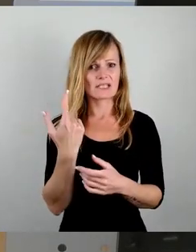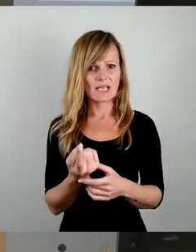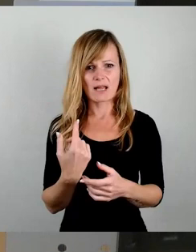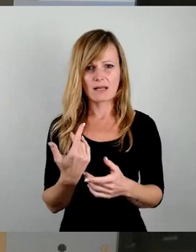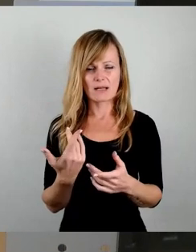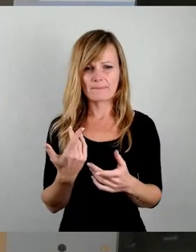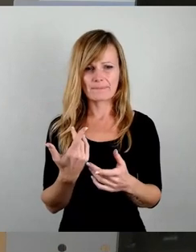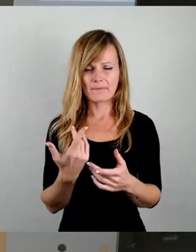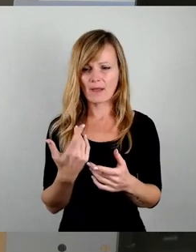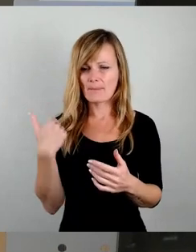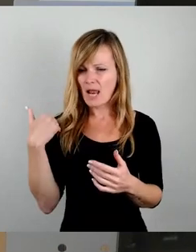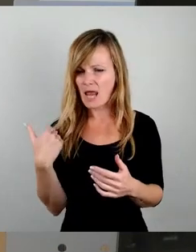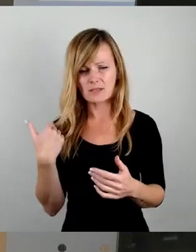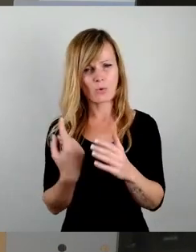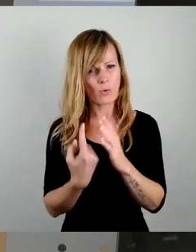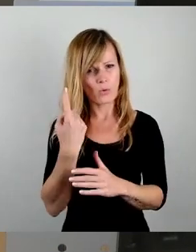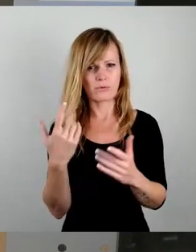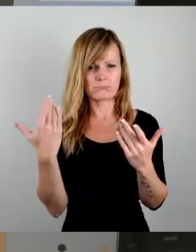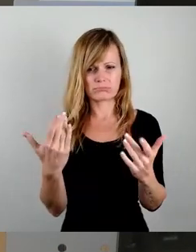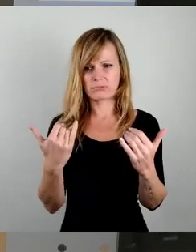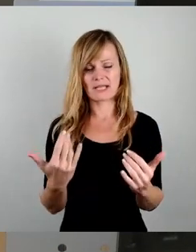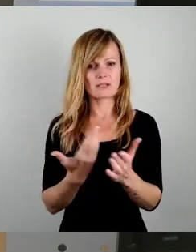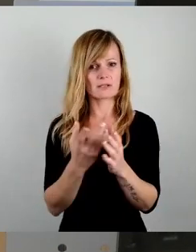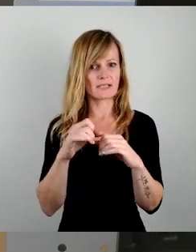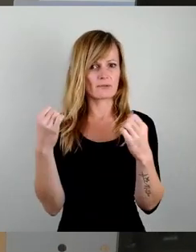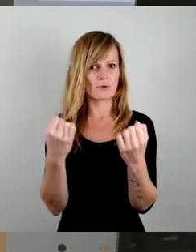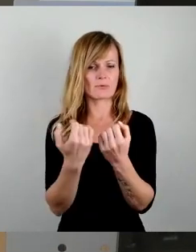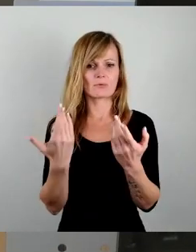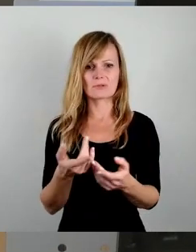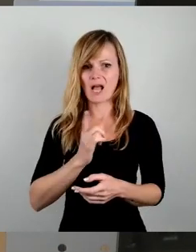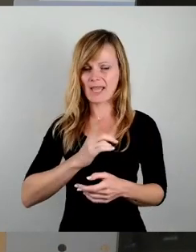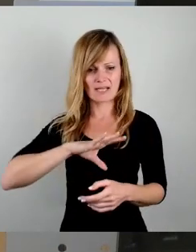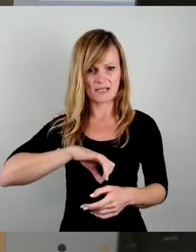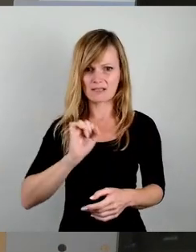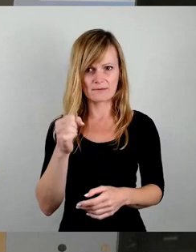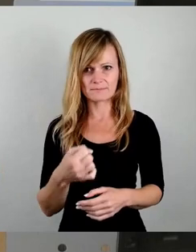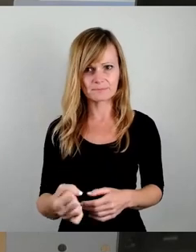zu einer Belastbarkeit herangewachsen ist, was eigentlich kaum auszuhalten ist.